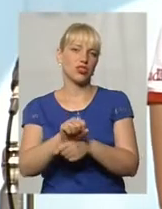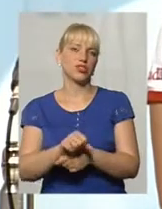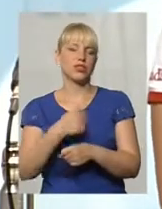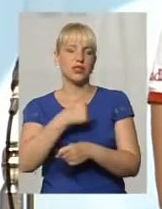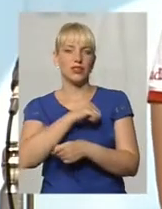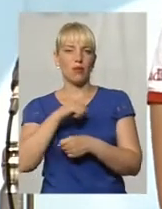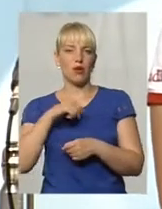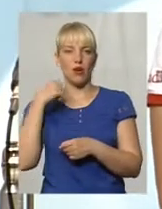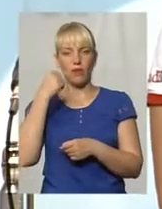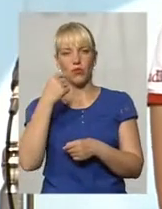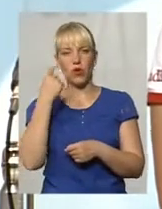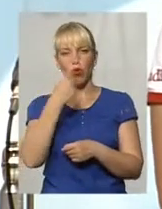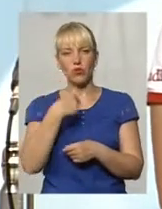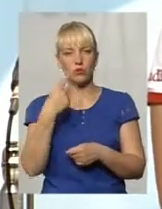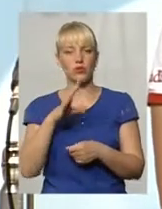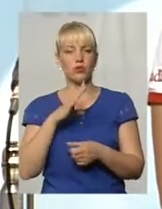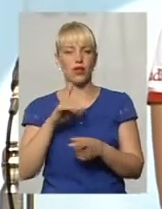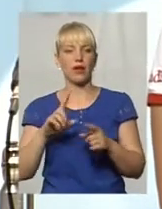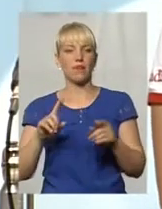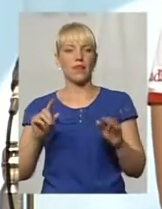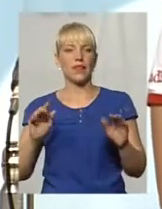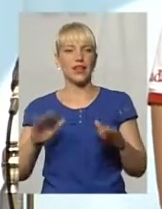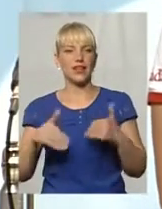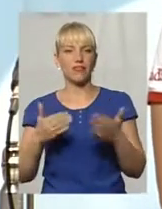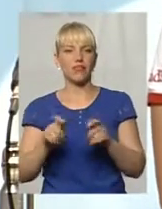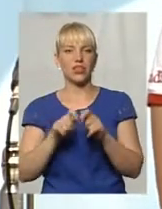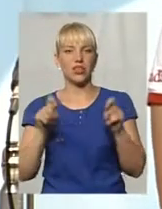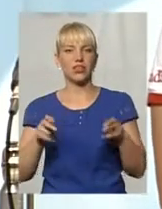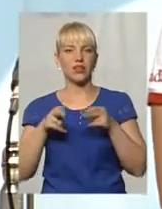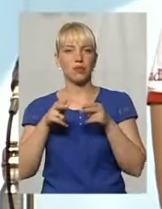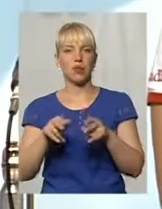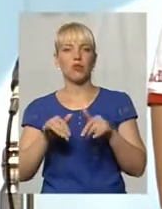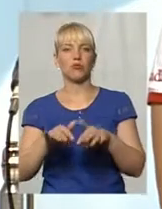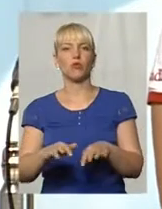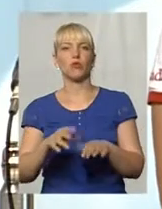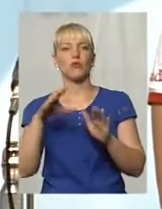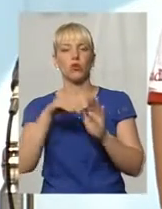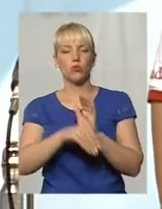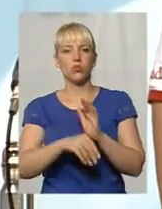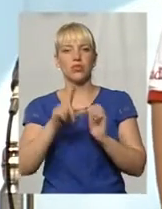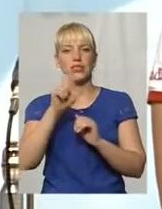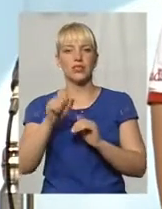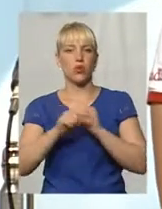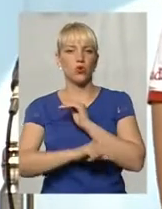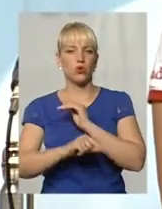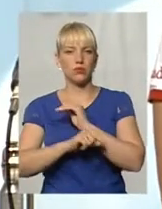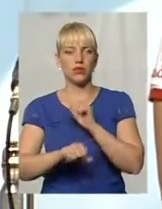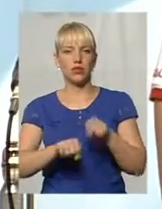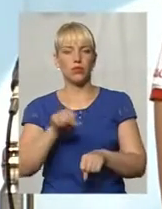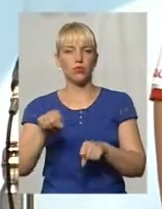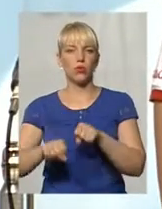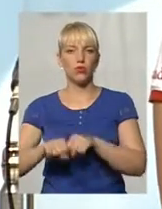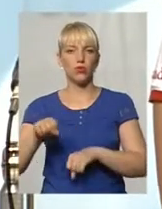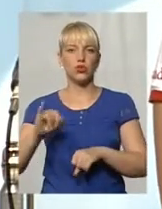стала ініціатором відкритих кримінальних проваджень, і в тому числі за корупційні правопорушення, і